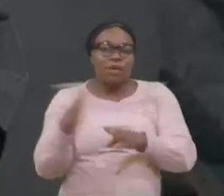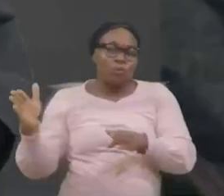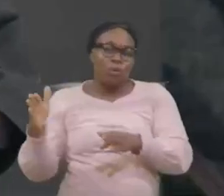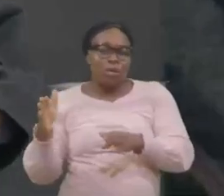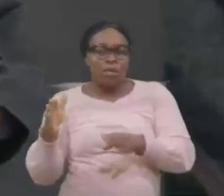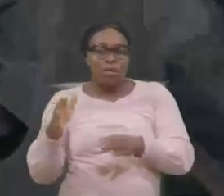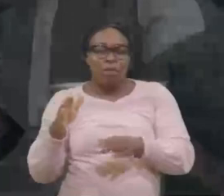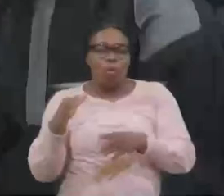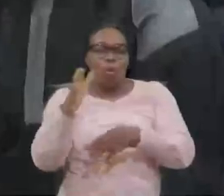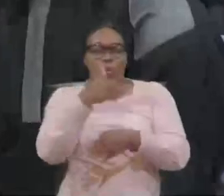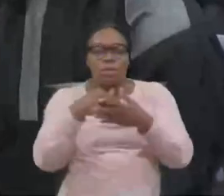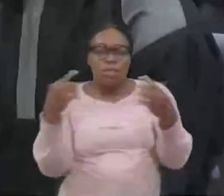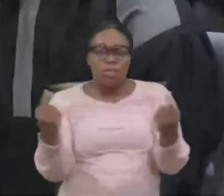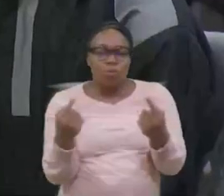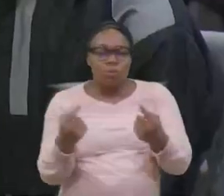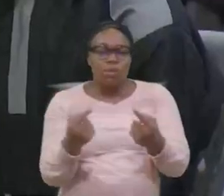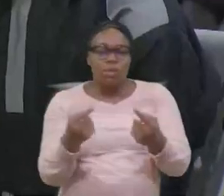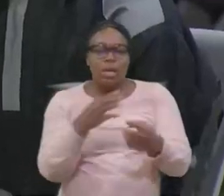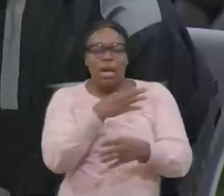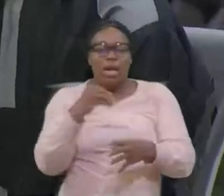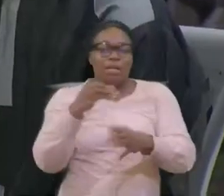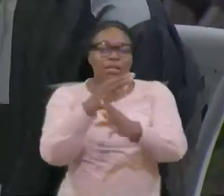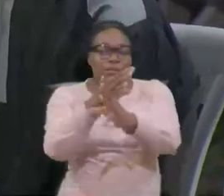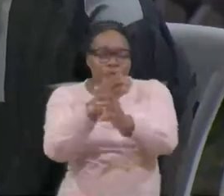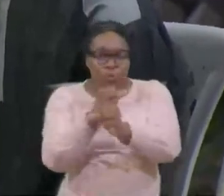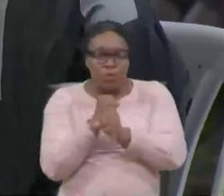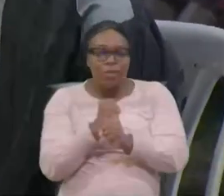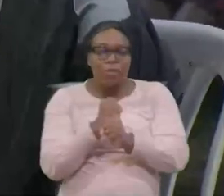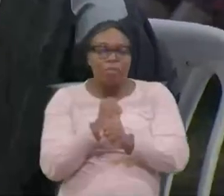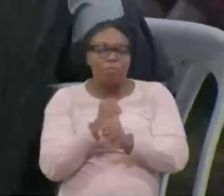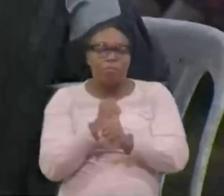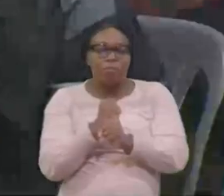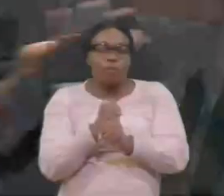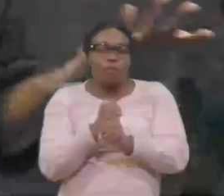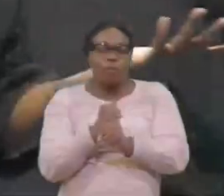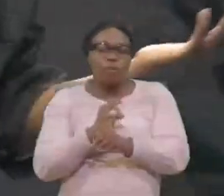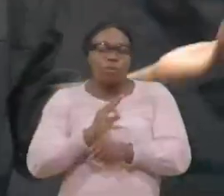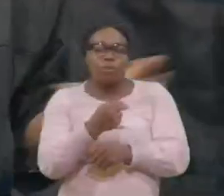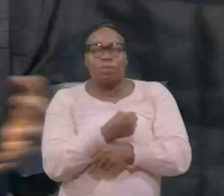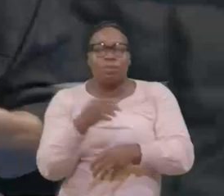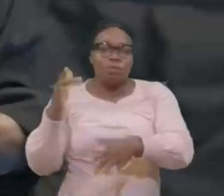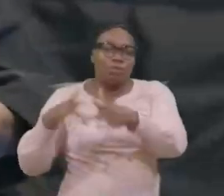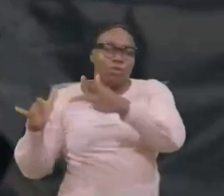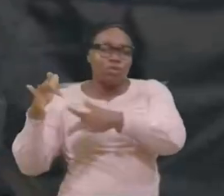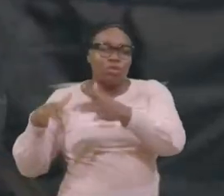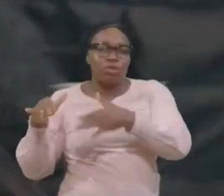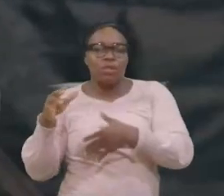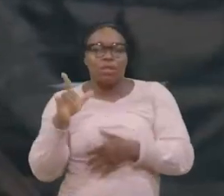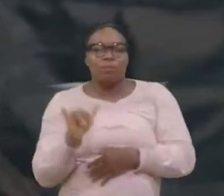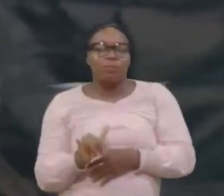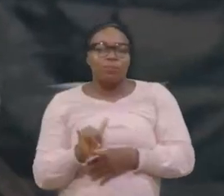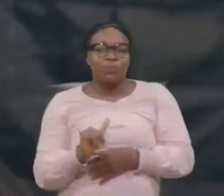les iniquités, Et reçois-nous favorablement. Nous ne venons pas,